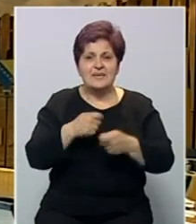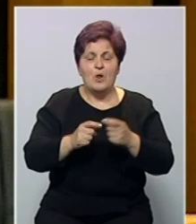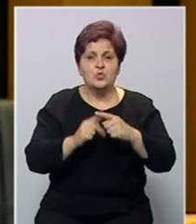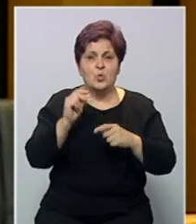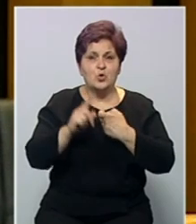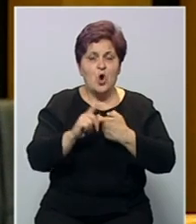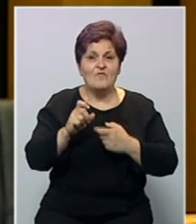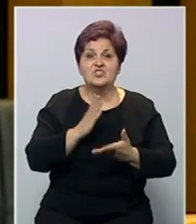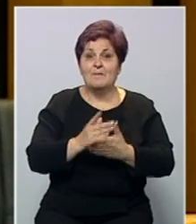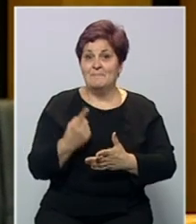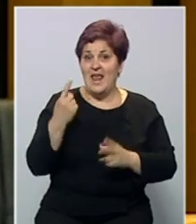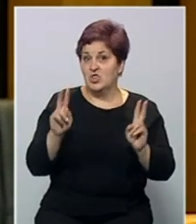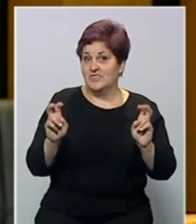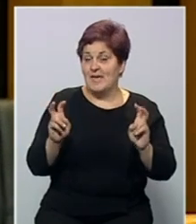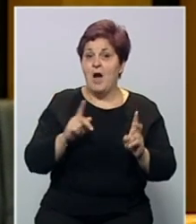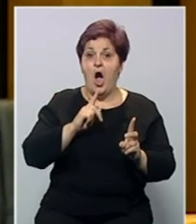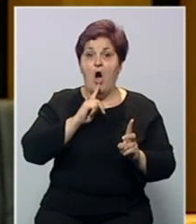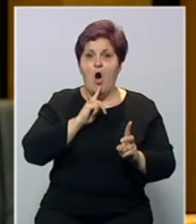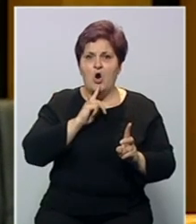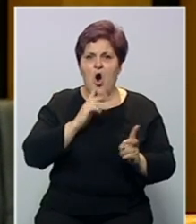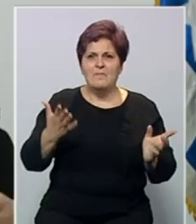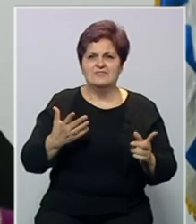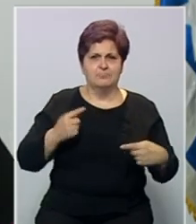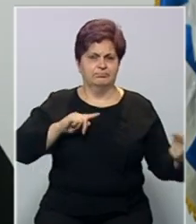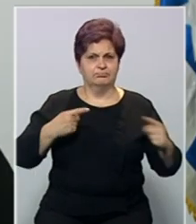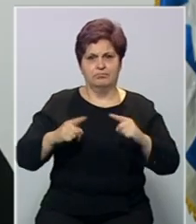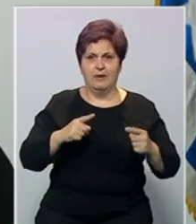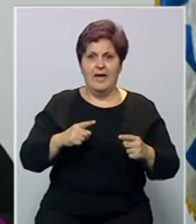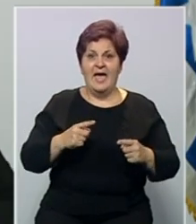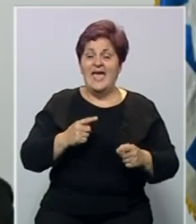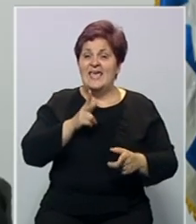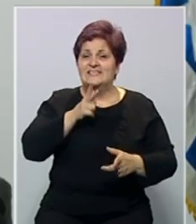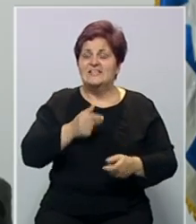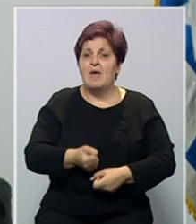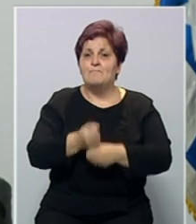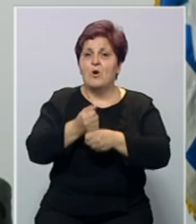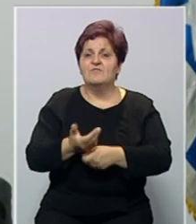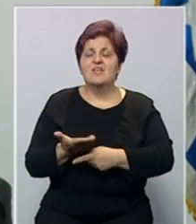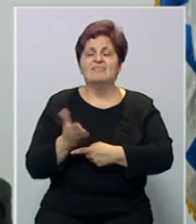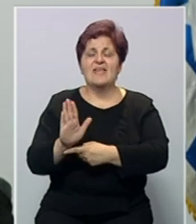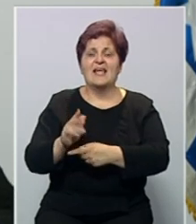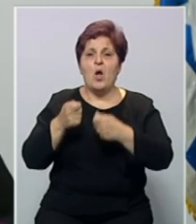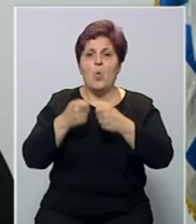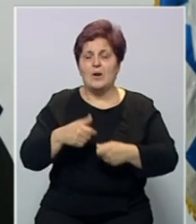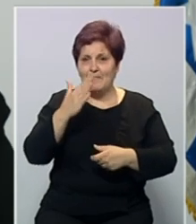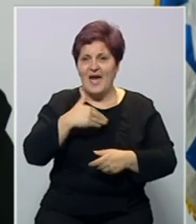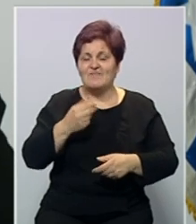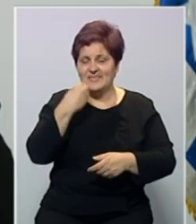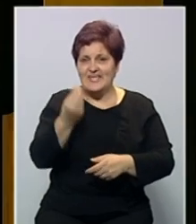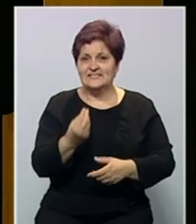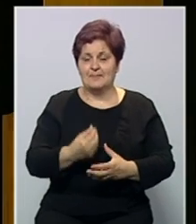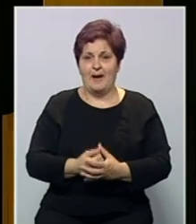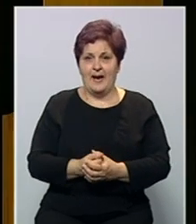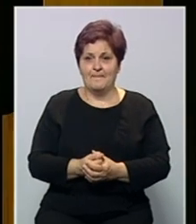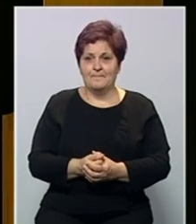Bisere Turković, bila jedna od tema o kojoj se vodila žustra rasprava. Inicijativu je podržala većina delegata u klubu Hrvata i Srba.